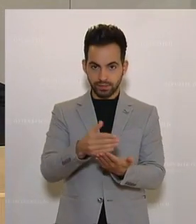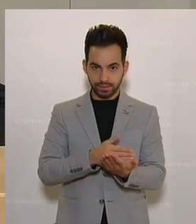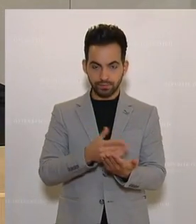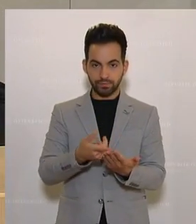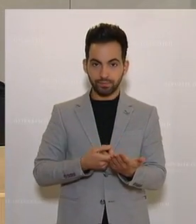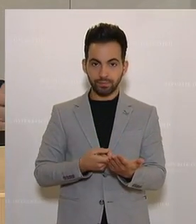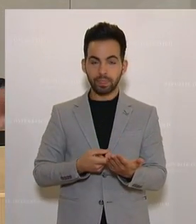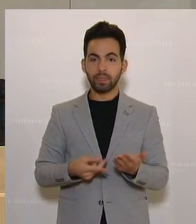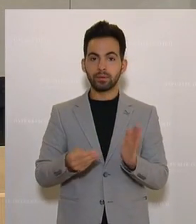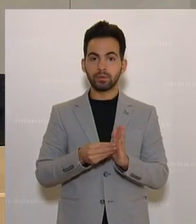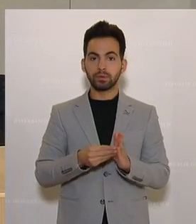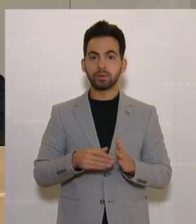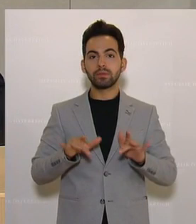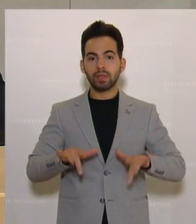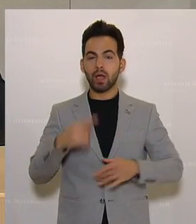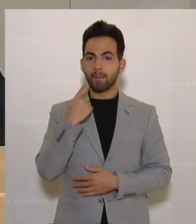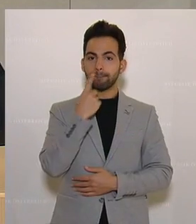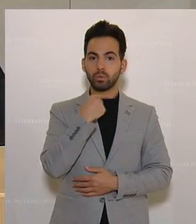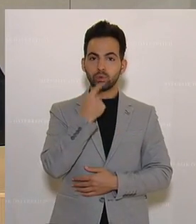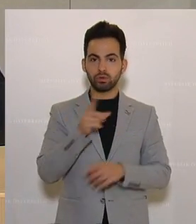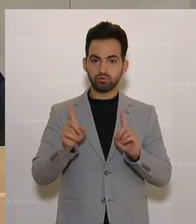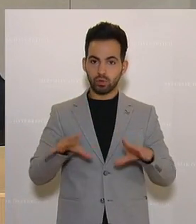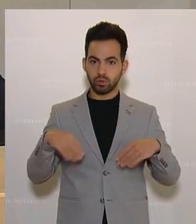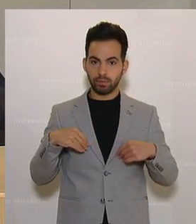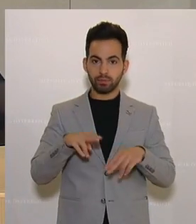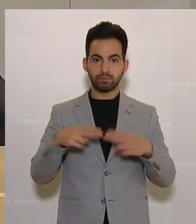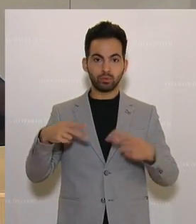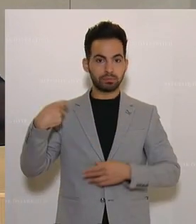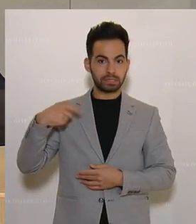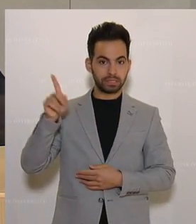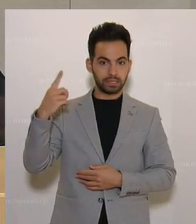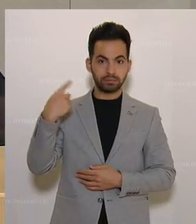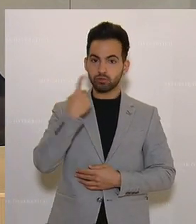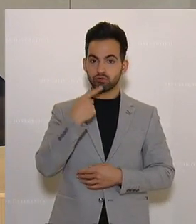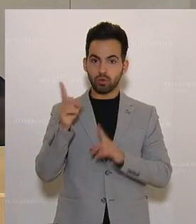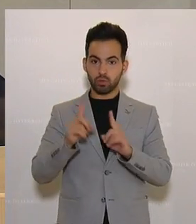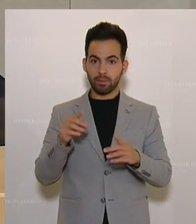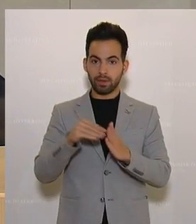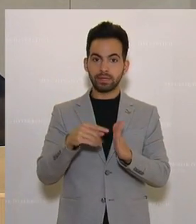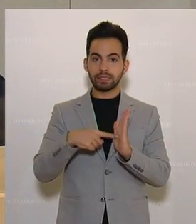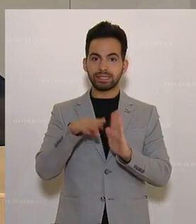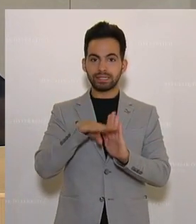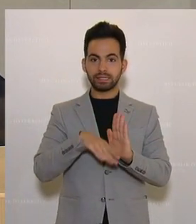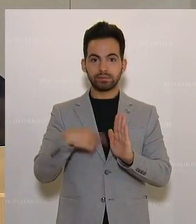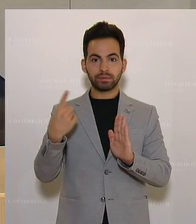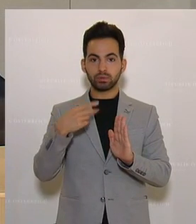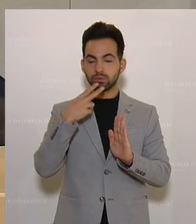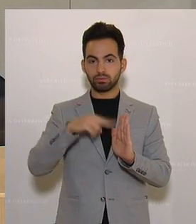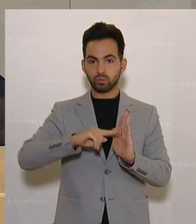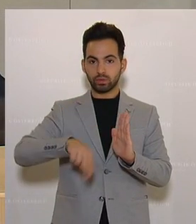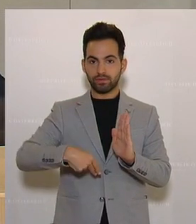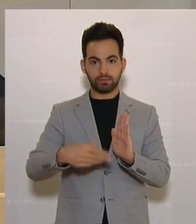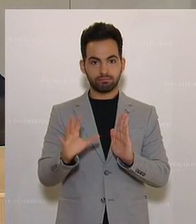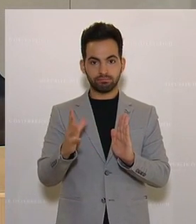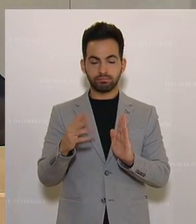zwar eine mündliche Stellungnahme des Bundespräsidenten, dass er dieses Gesetz nicht unterfertigt,